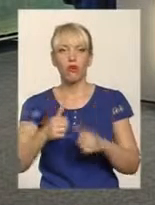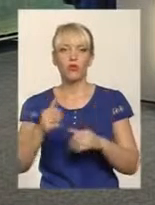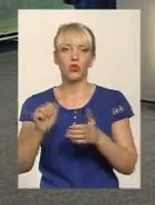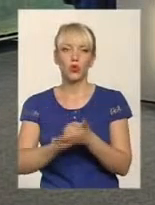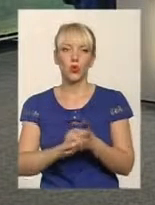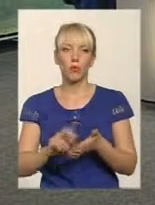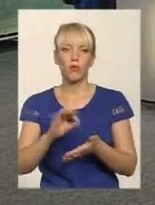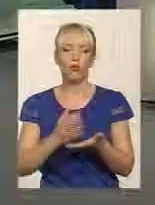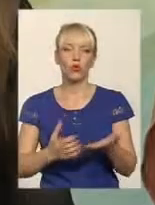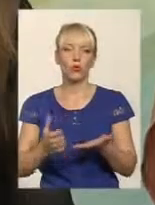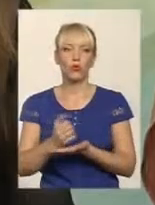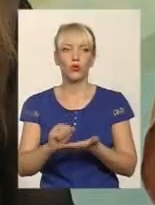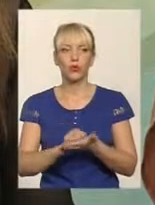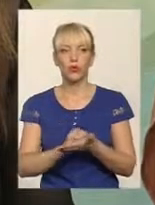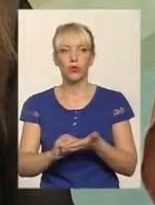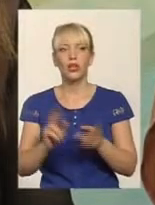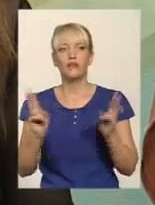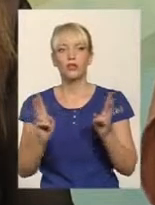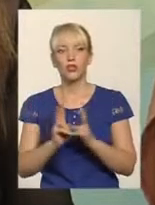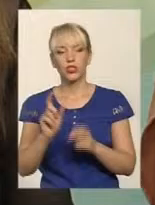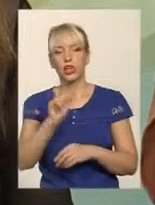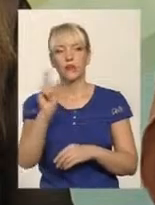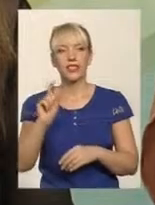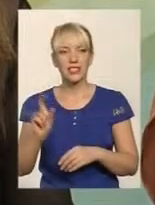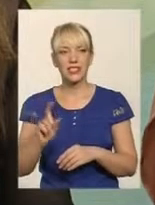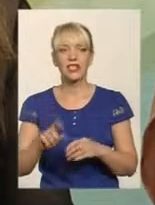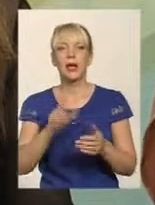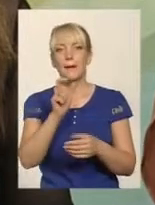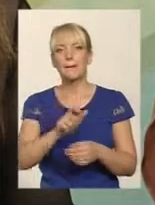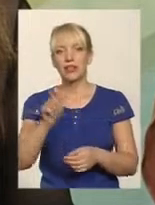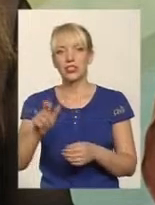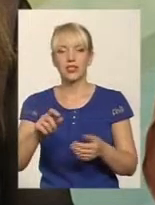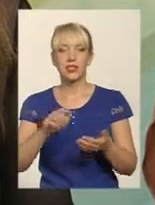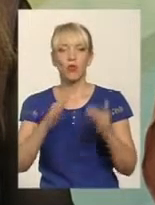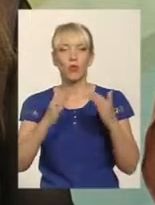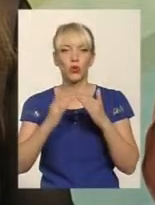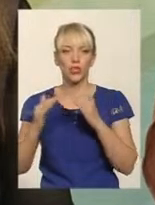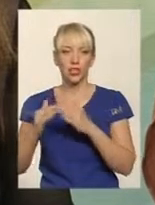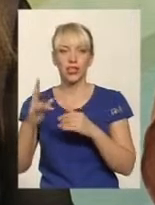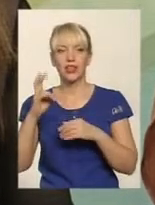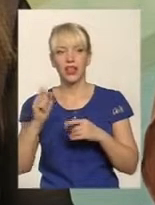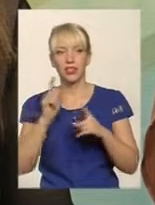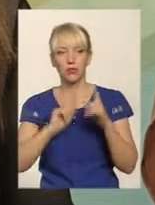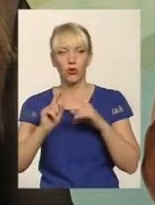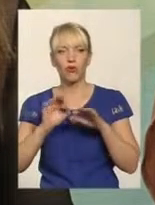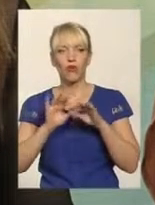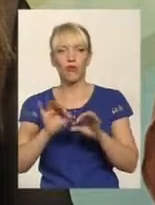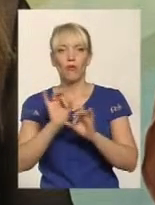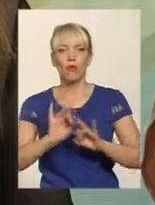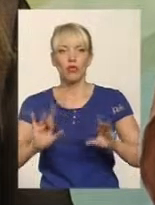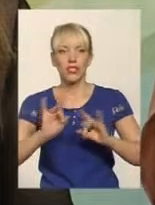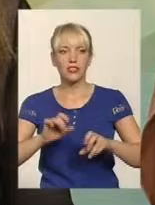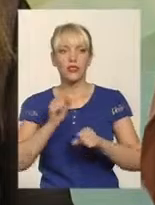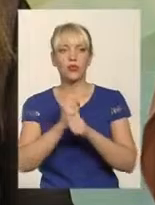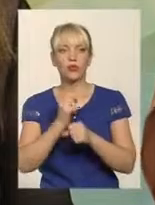по збору документів. Зустрічаємося з мешканцями будинків на зборах, проводимо роз'яснювальну